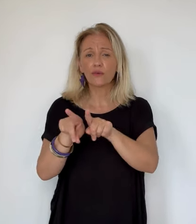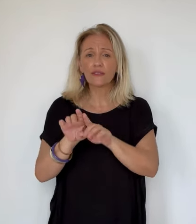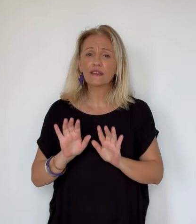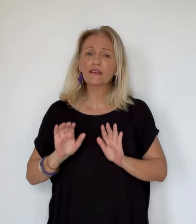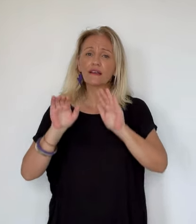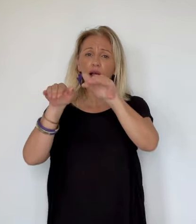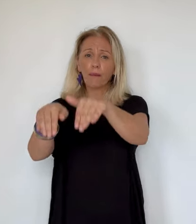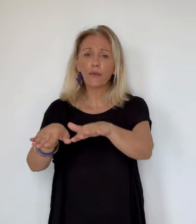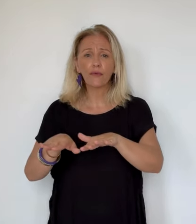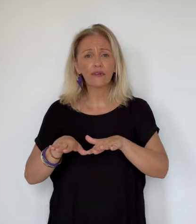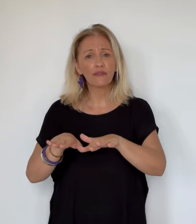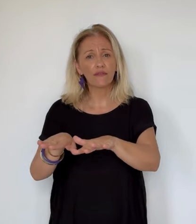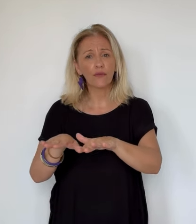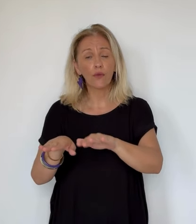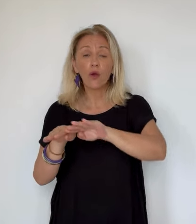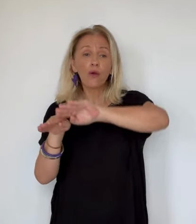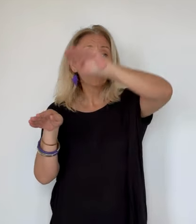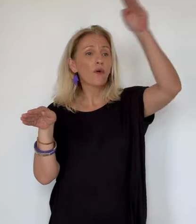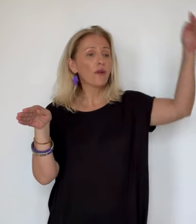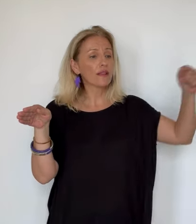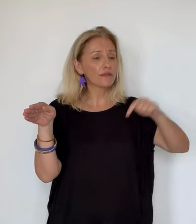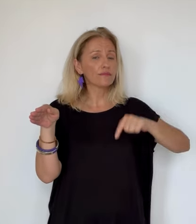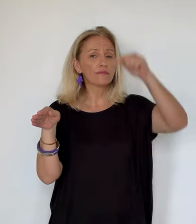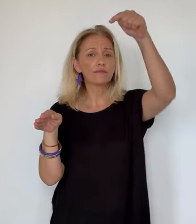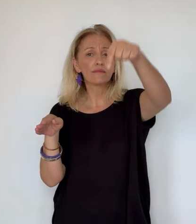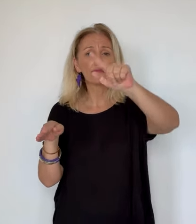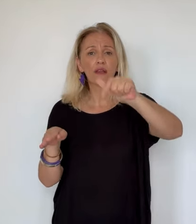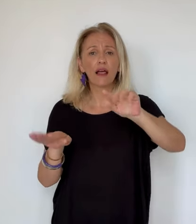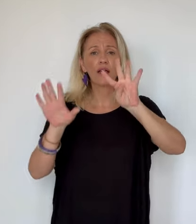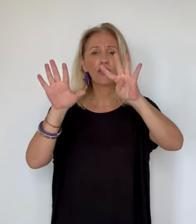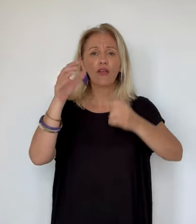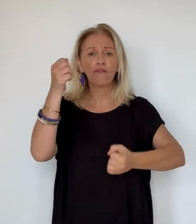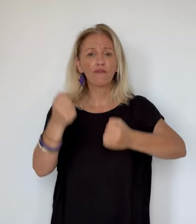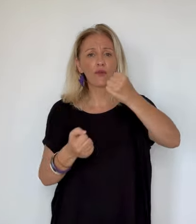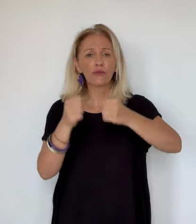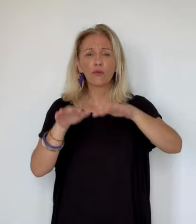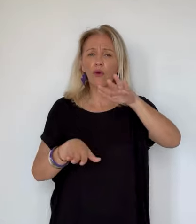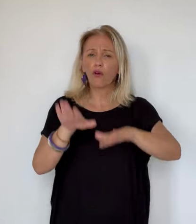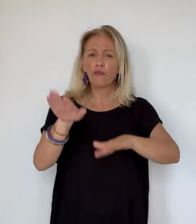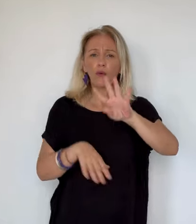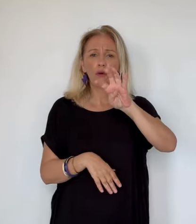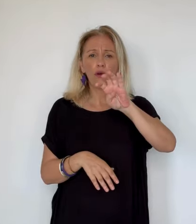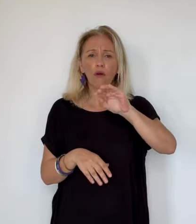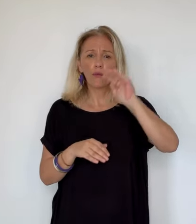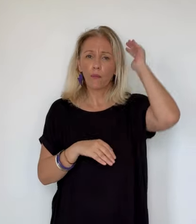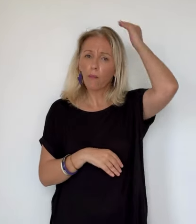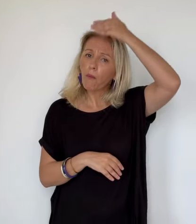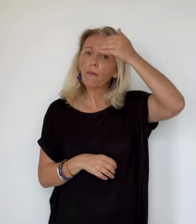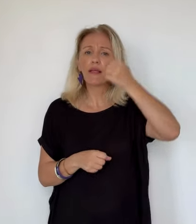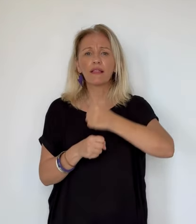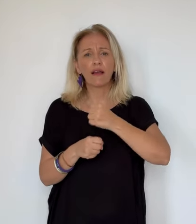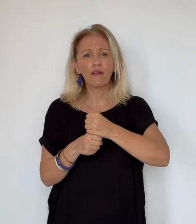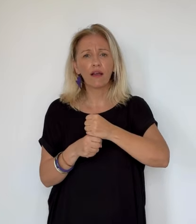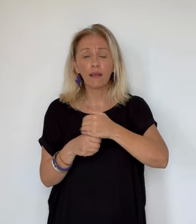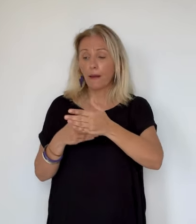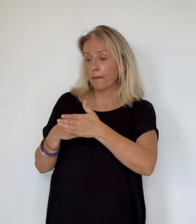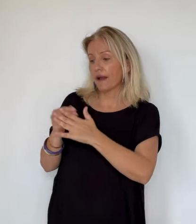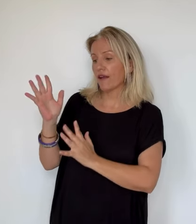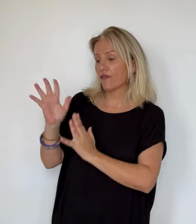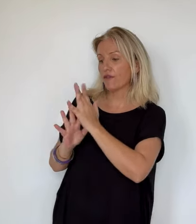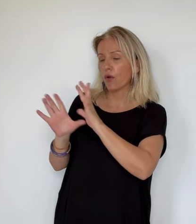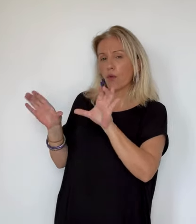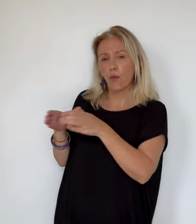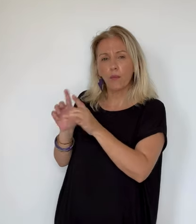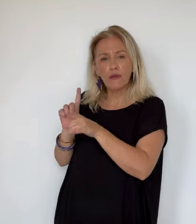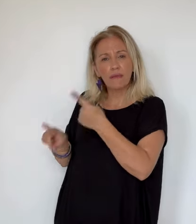aussi des moyens aériens, le feu aurait pu en effet basculer sur le salario et redescendre vers Capodifène. Au sol, neuf véhicules.